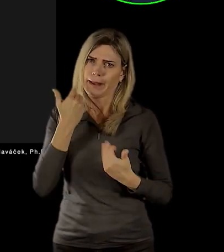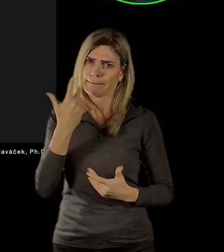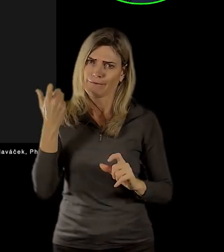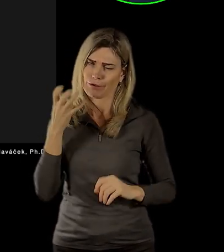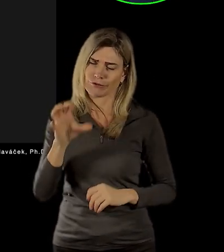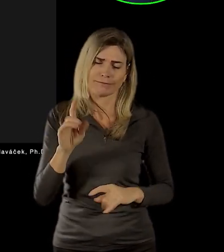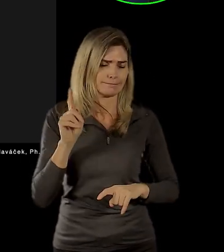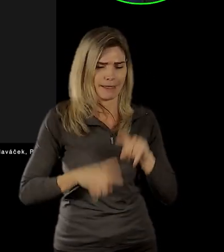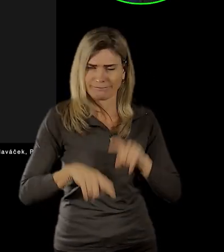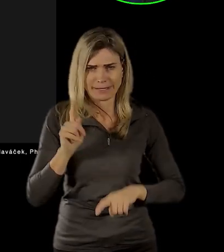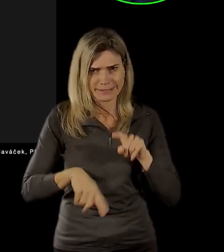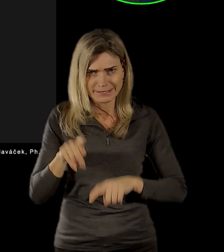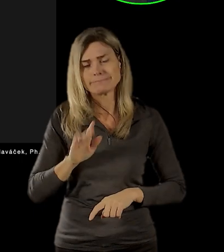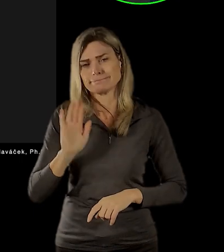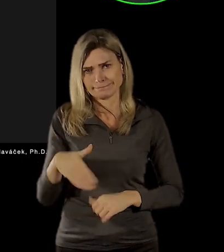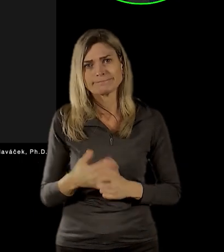to nevadí, ale